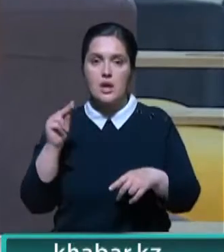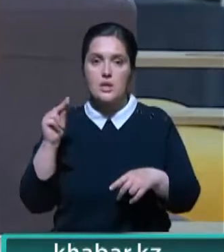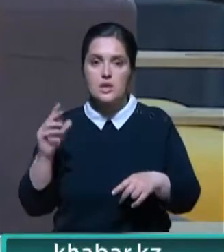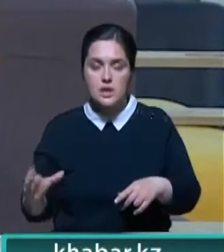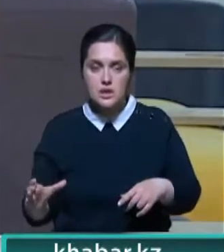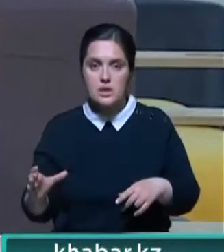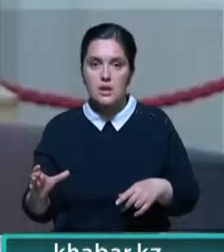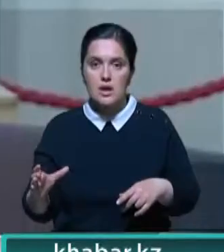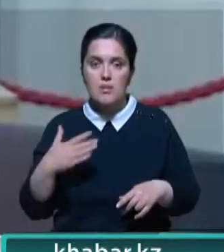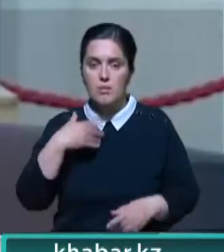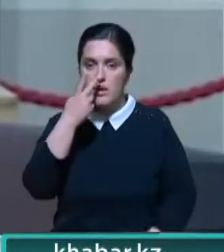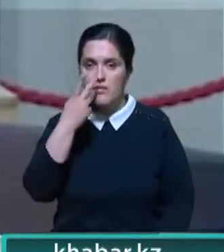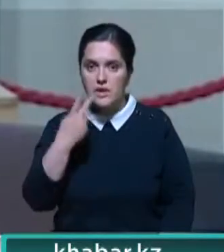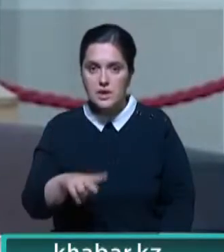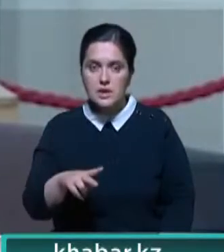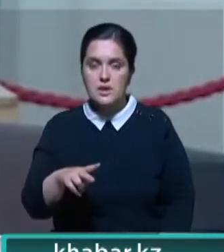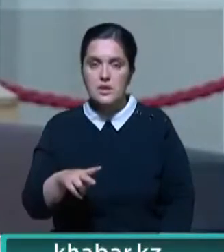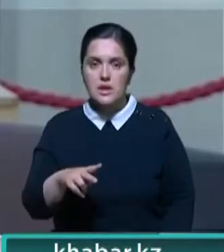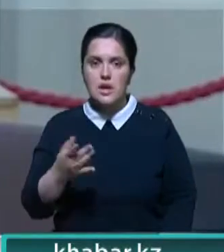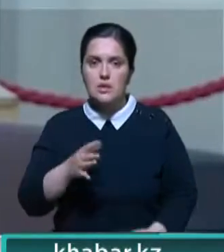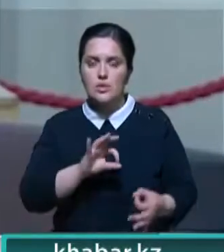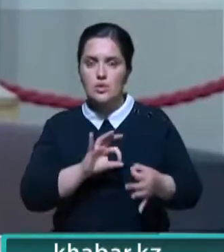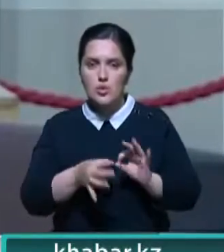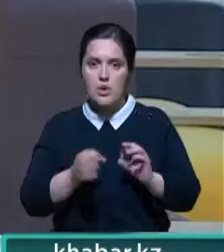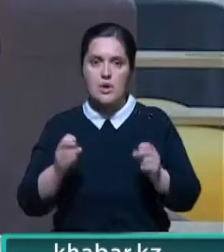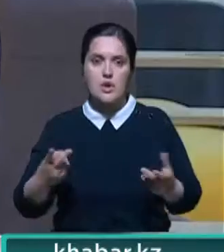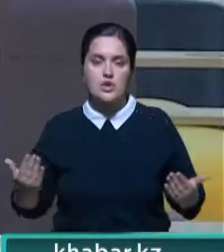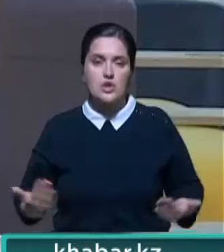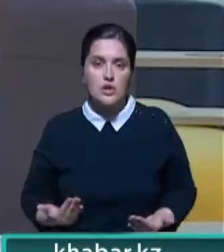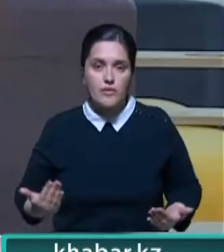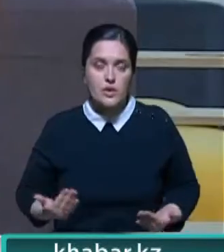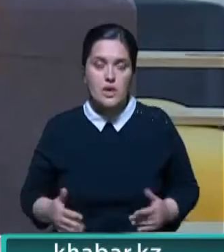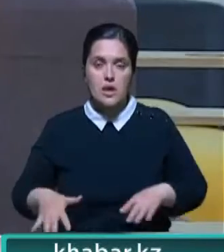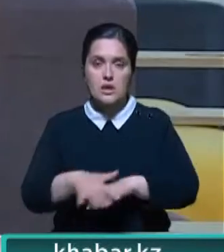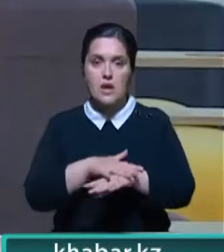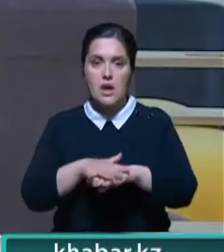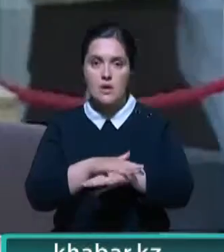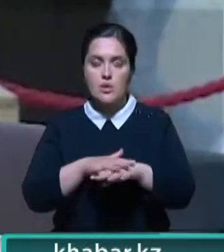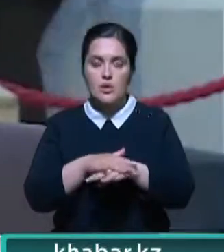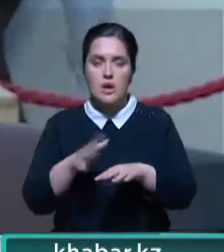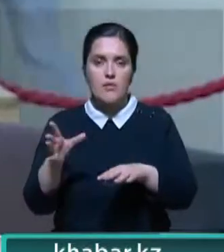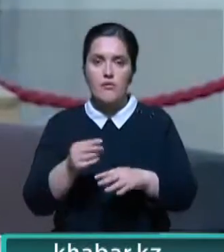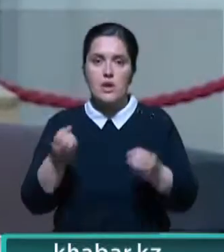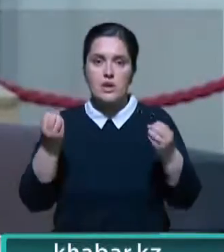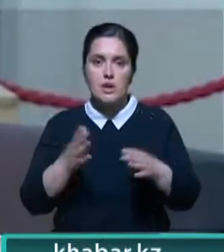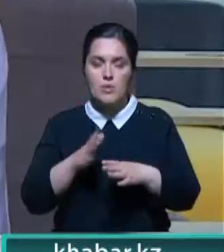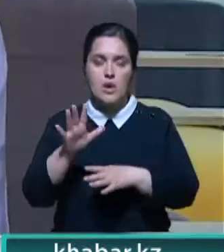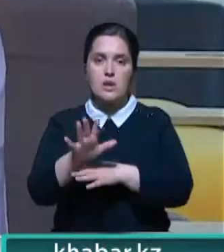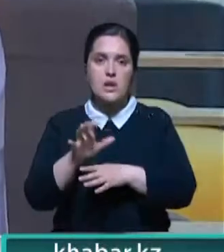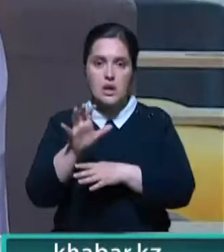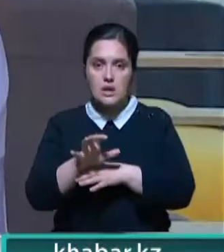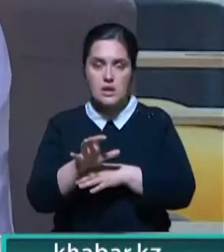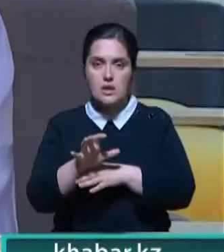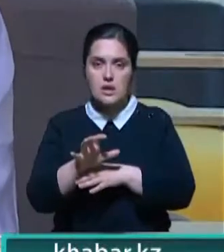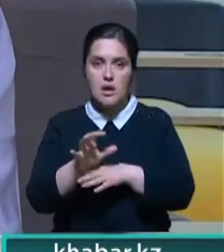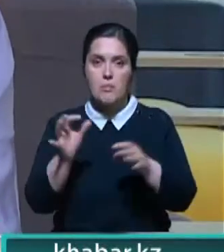мы видели, какие есть сложности, как живет народ. Это все не просто критикуя, писать, а